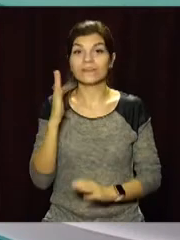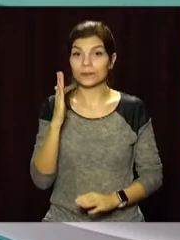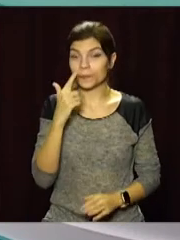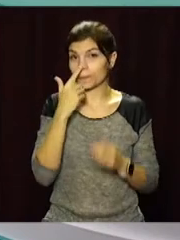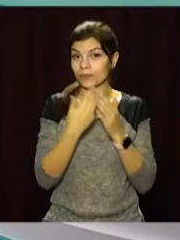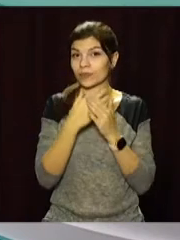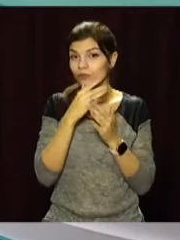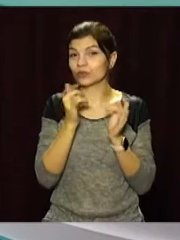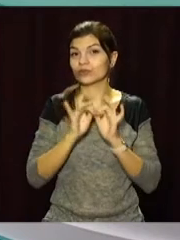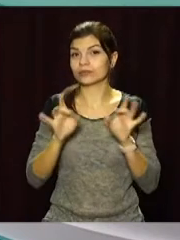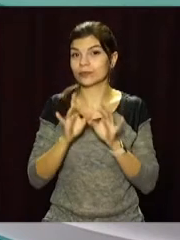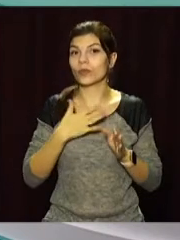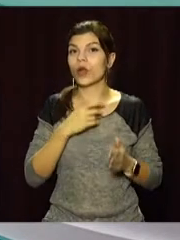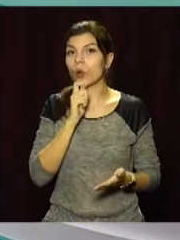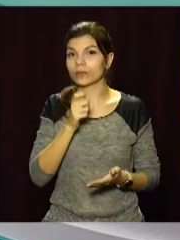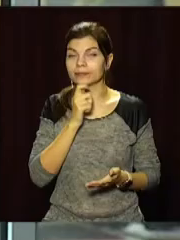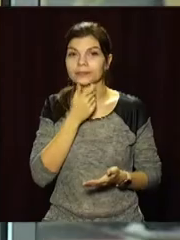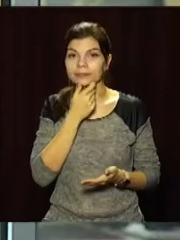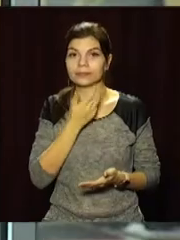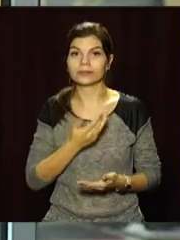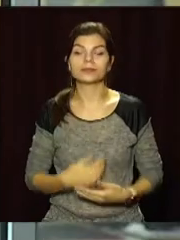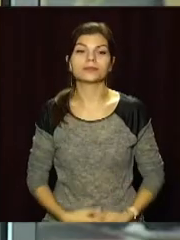найближчим часом розповідатимуть наші кореспонденти.